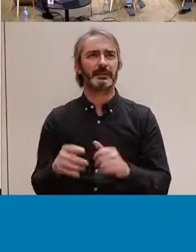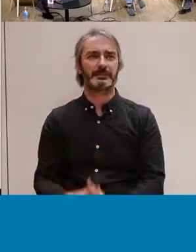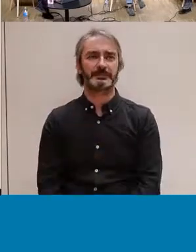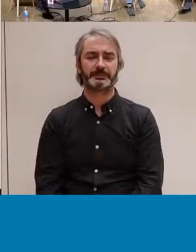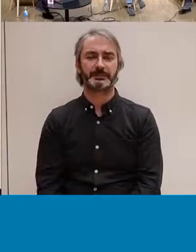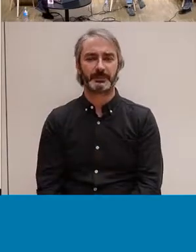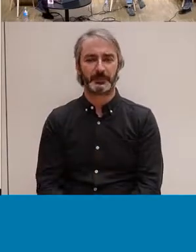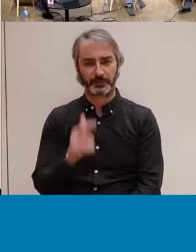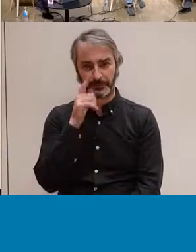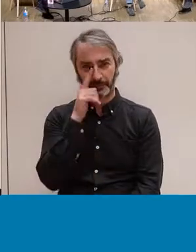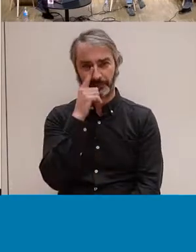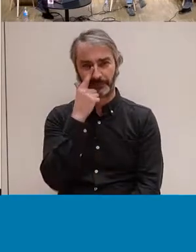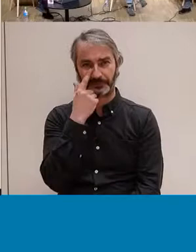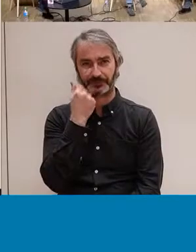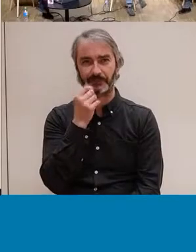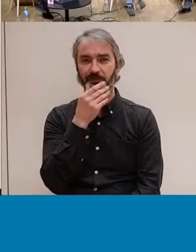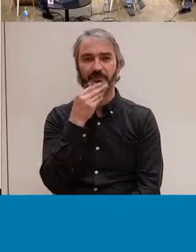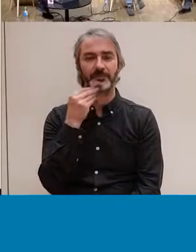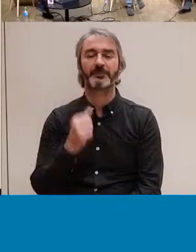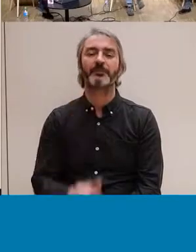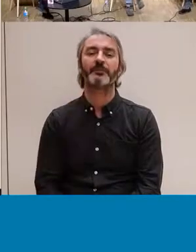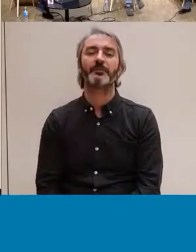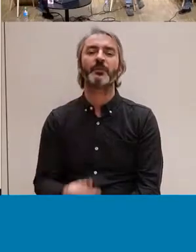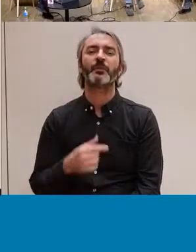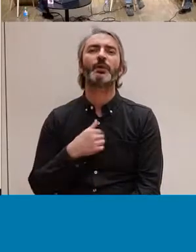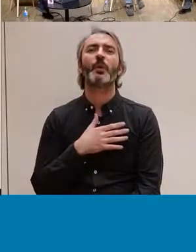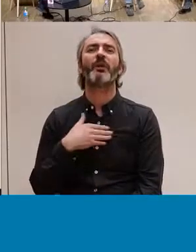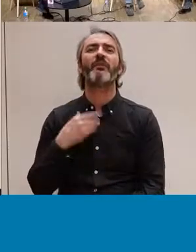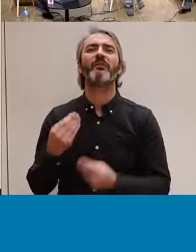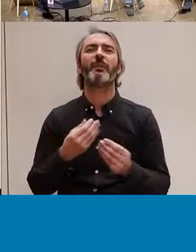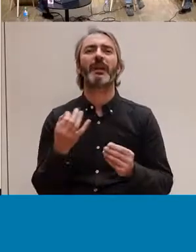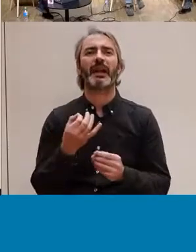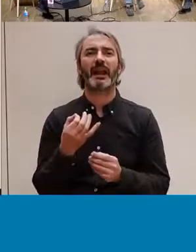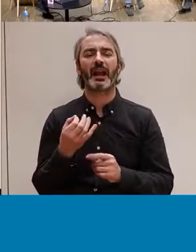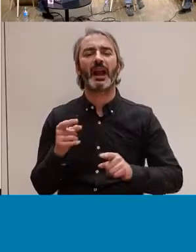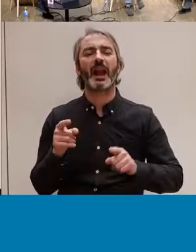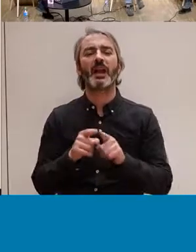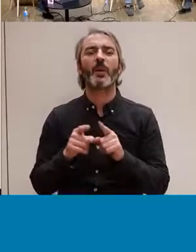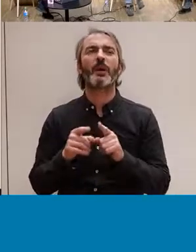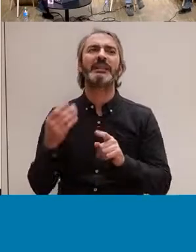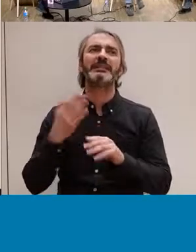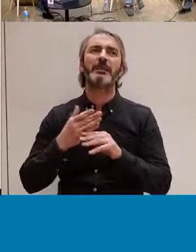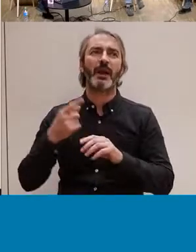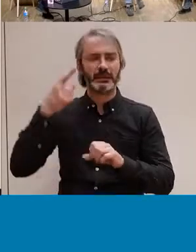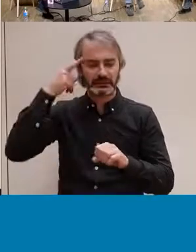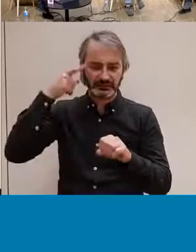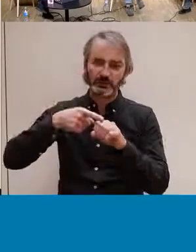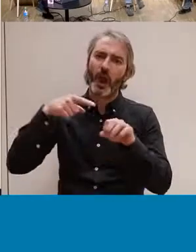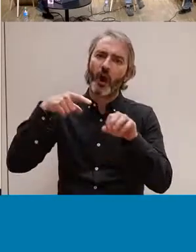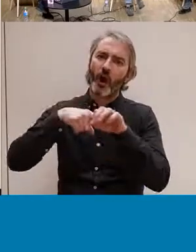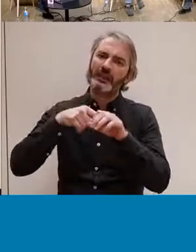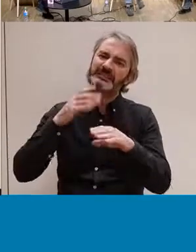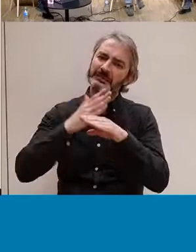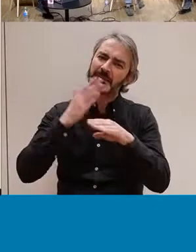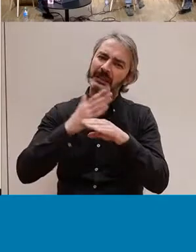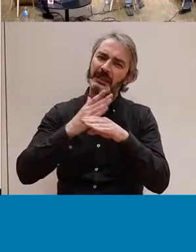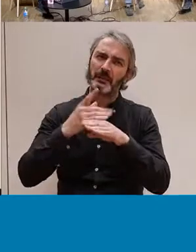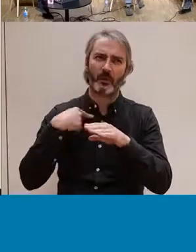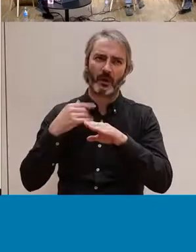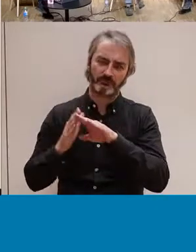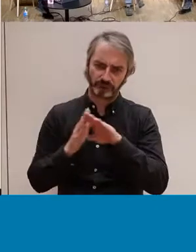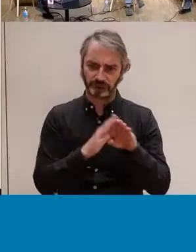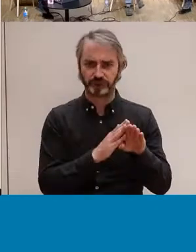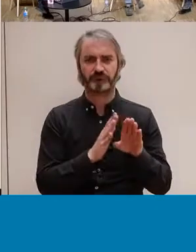Llavors, primer de tot, amb una mica en voluptes el que hem volgut fer és fugir d'aquest cutiocentrisme i ampliar una mica la mirada de les pràctiques